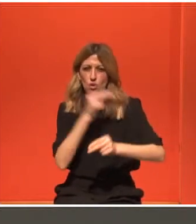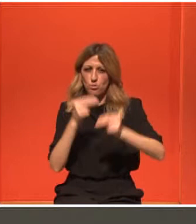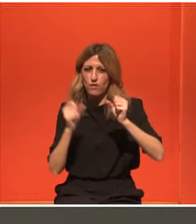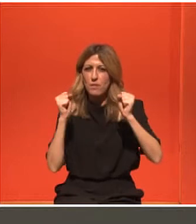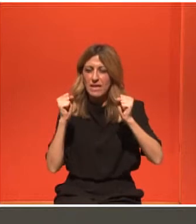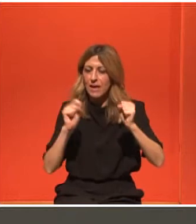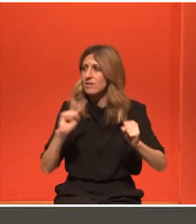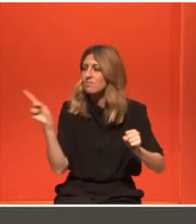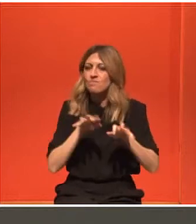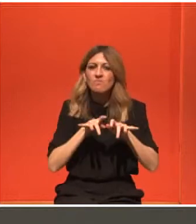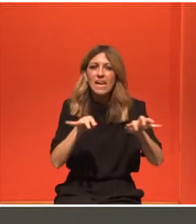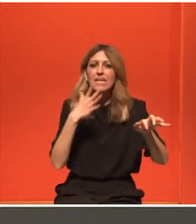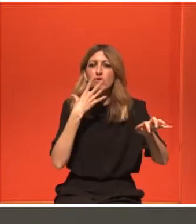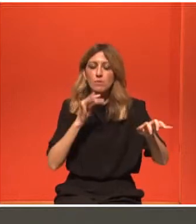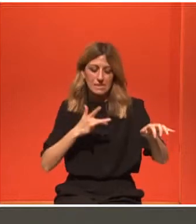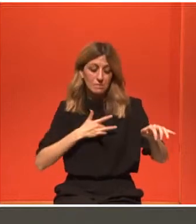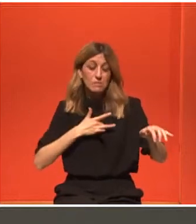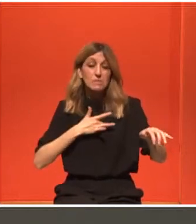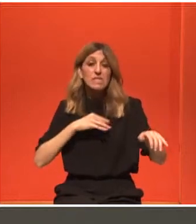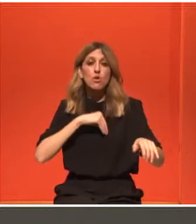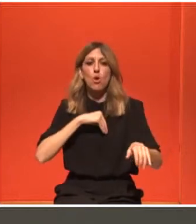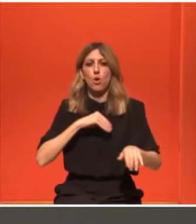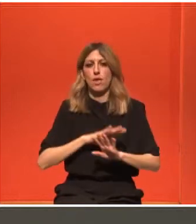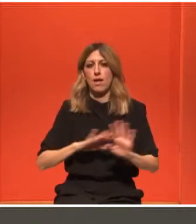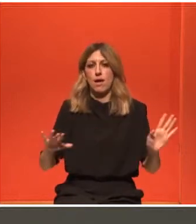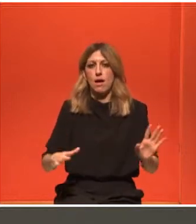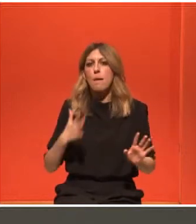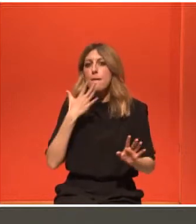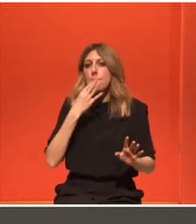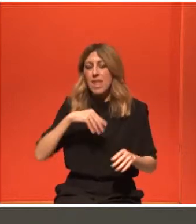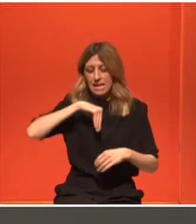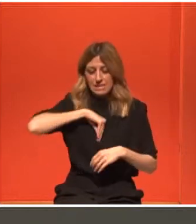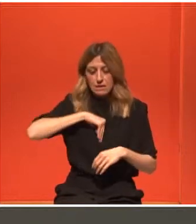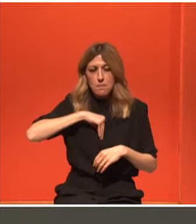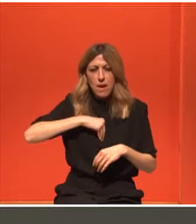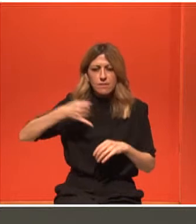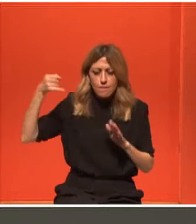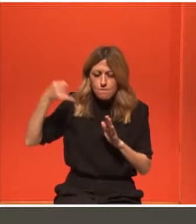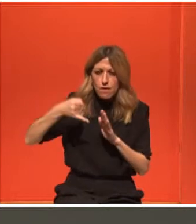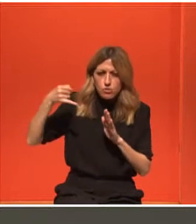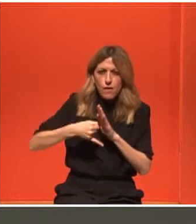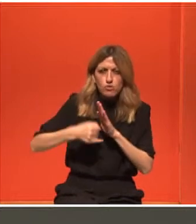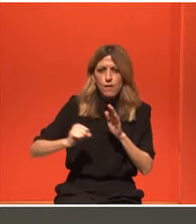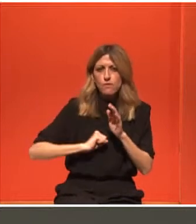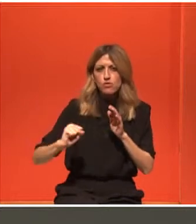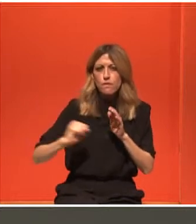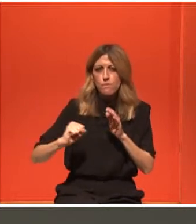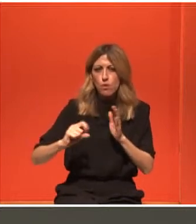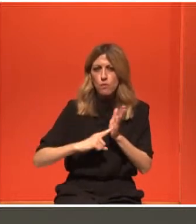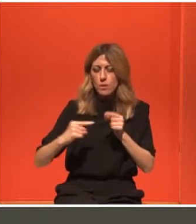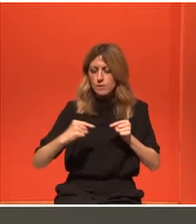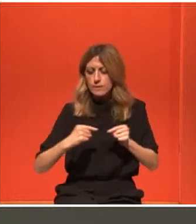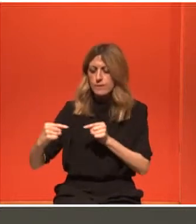Είναι η βαθιά αναμέτρηση με το φόβο, με τον βαθύτερο φόβο που έχει ο άνθρωπος για τη ζωή του.